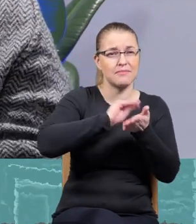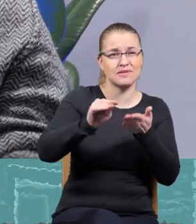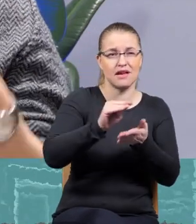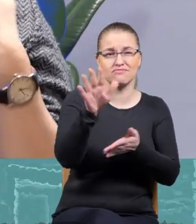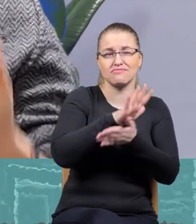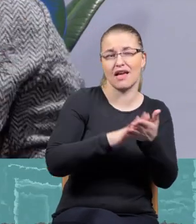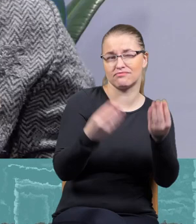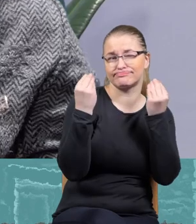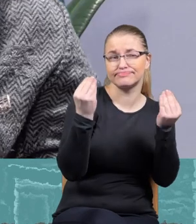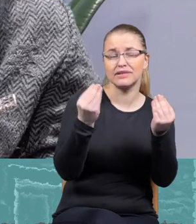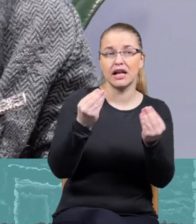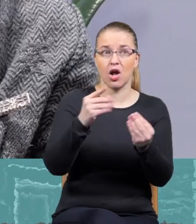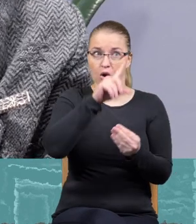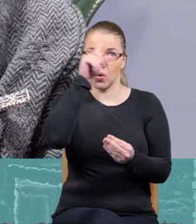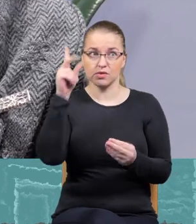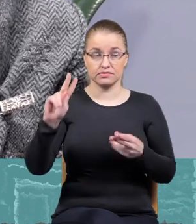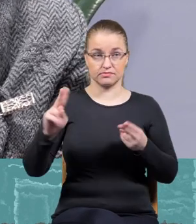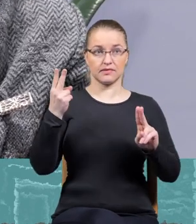świetny tekst, który poruszył ludzi,